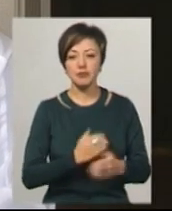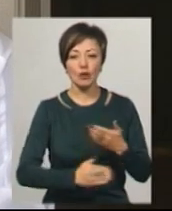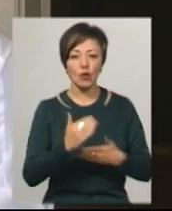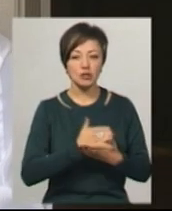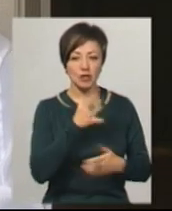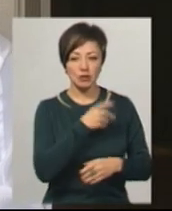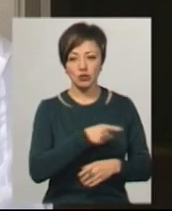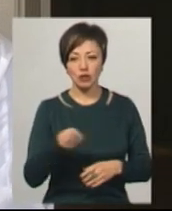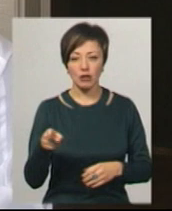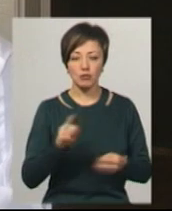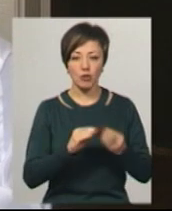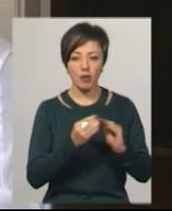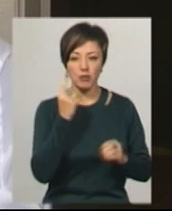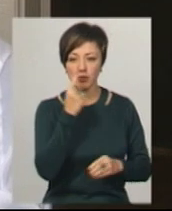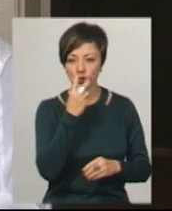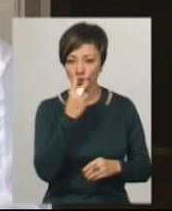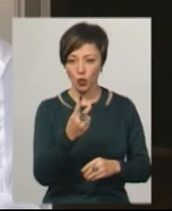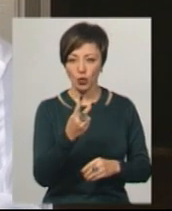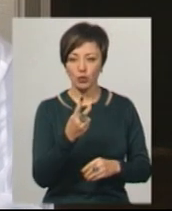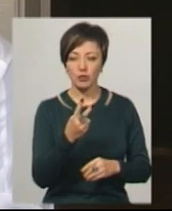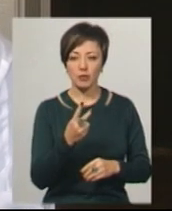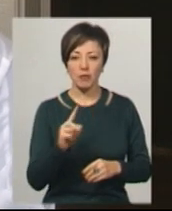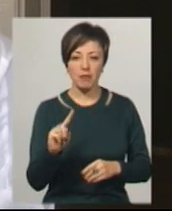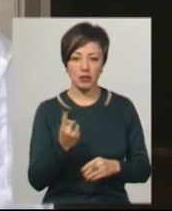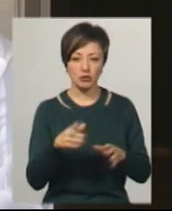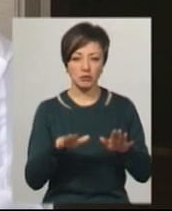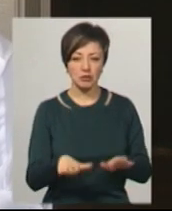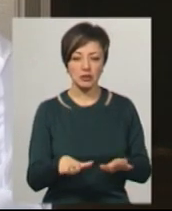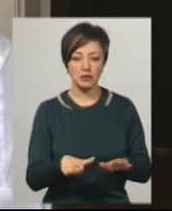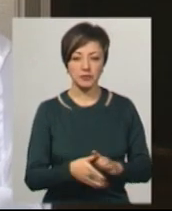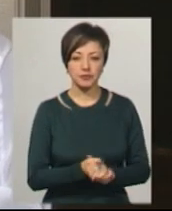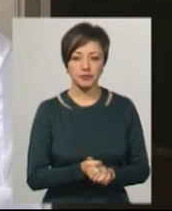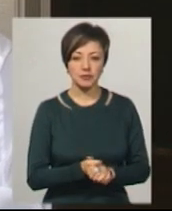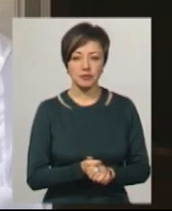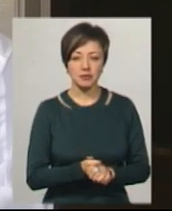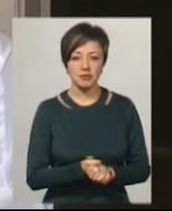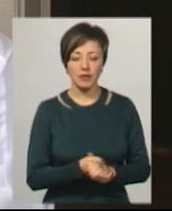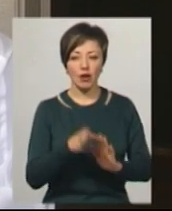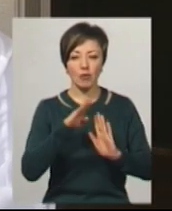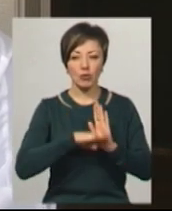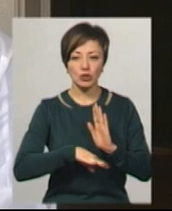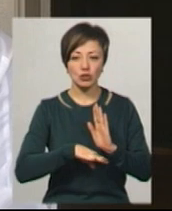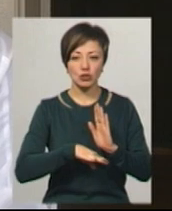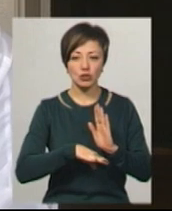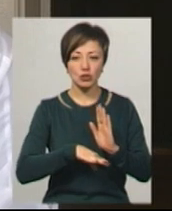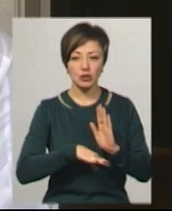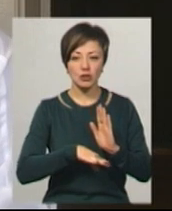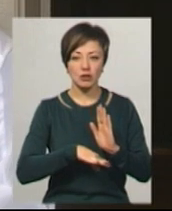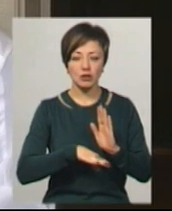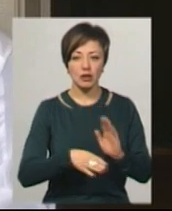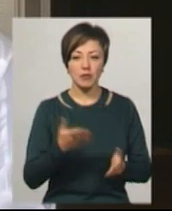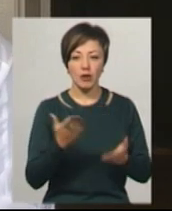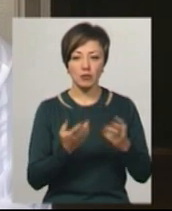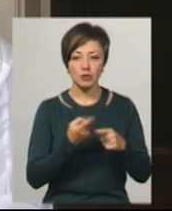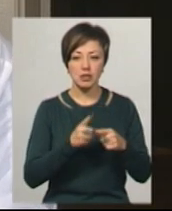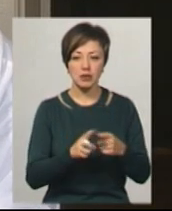часом також проблеми з зором виходять на перший план, погіршення зору йде, мабуть, це